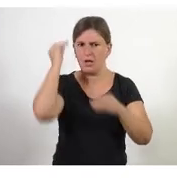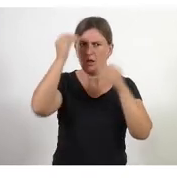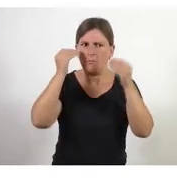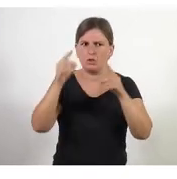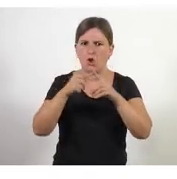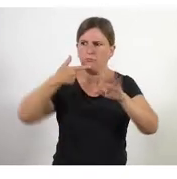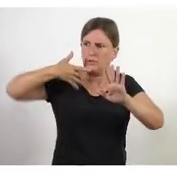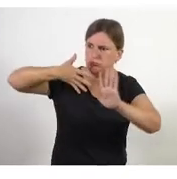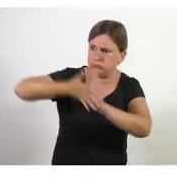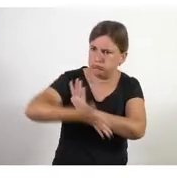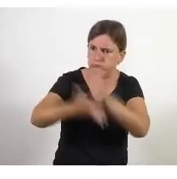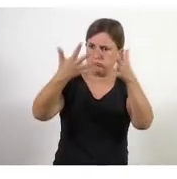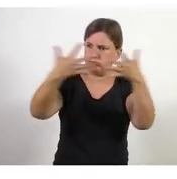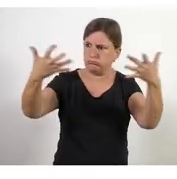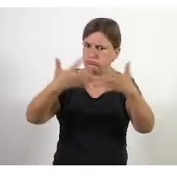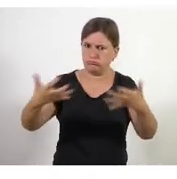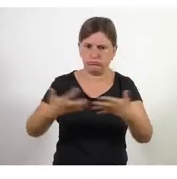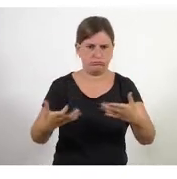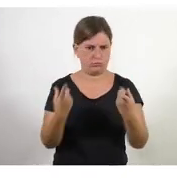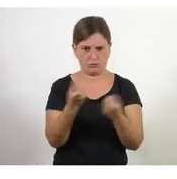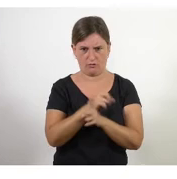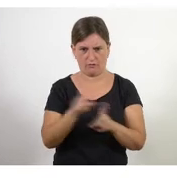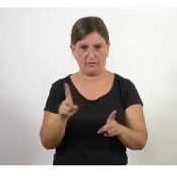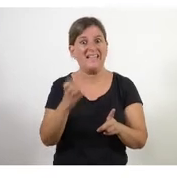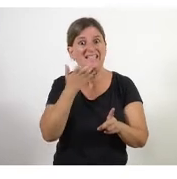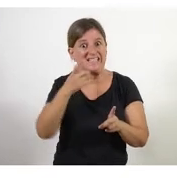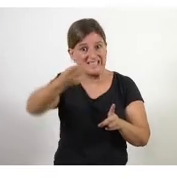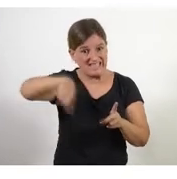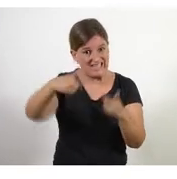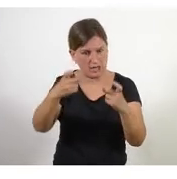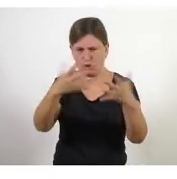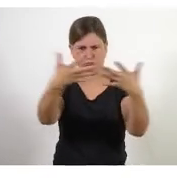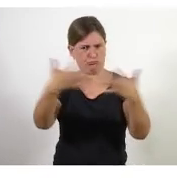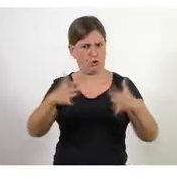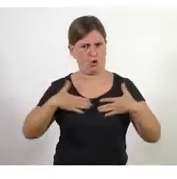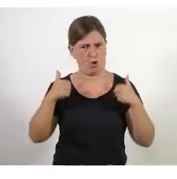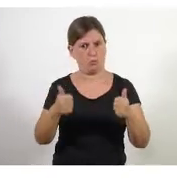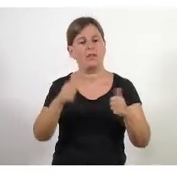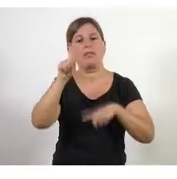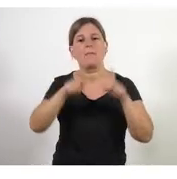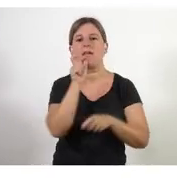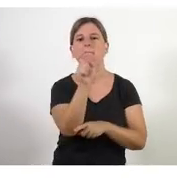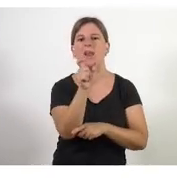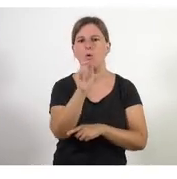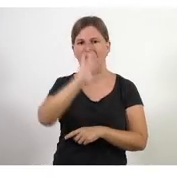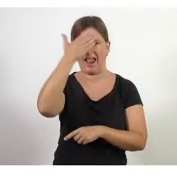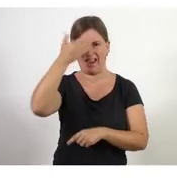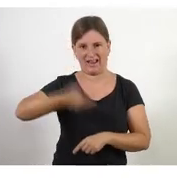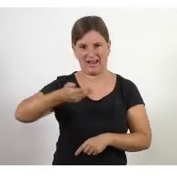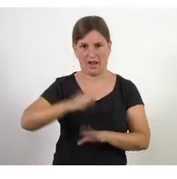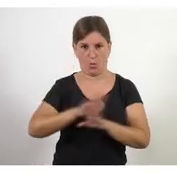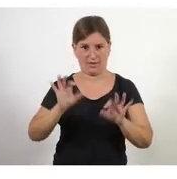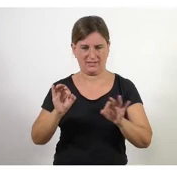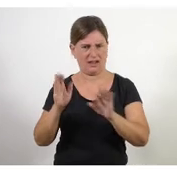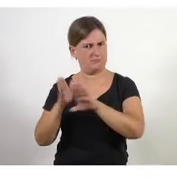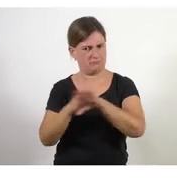fer massa texte però si tu necessites pots fer tot el texte que vulguis molt bé seguint endavant